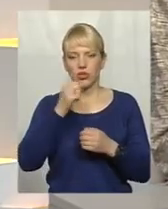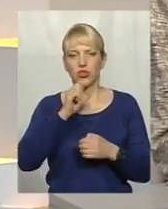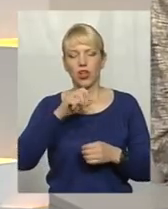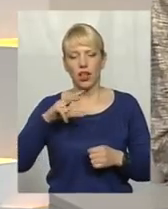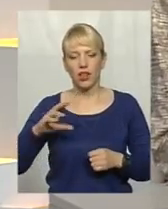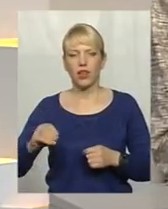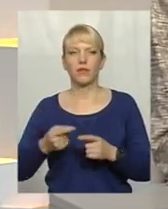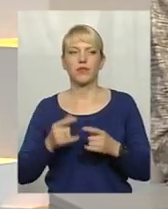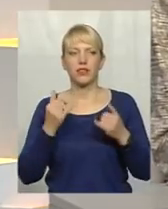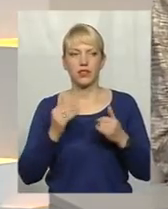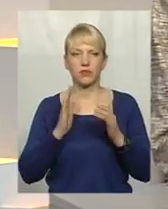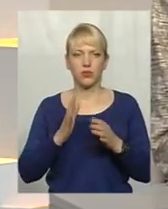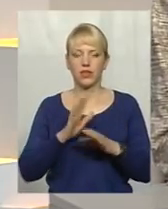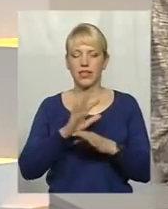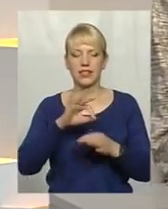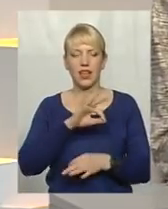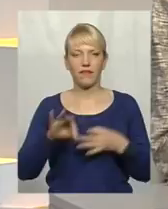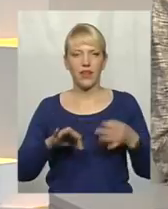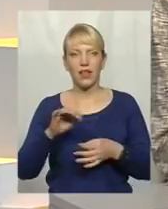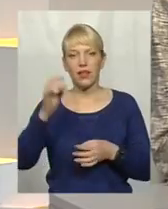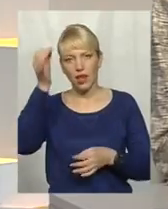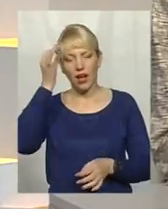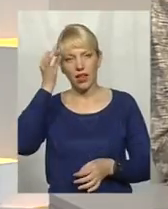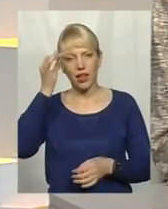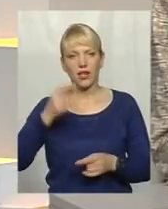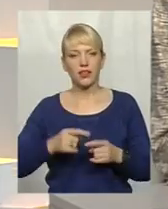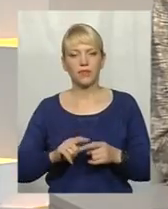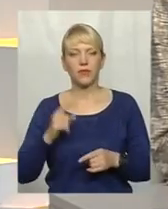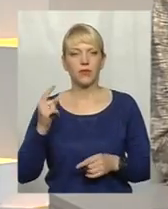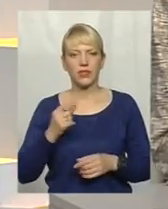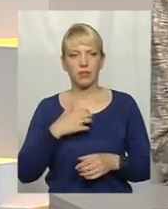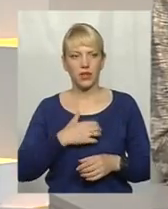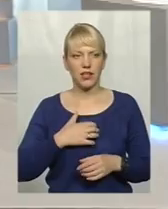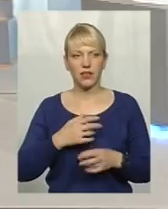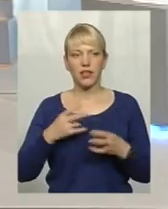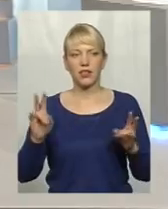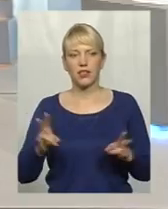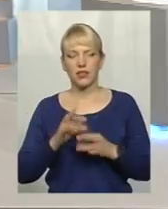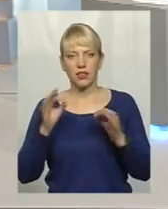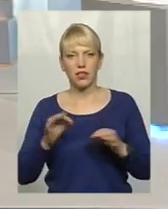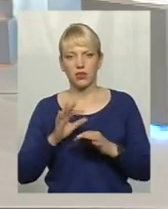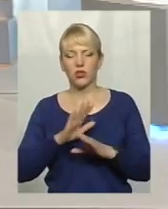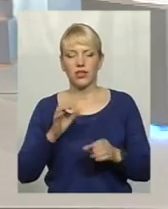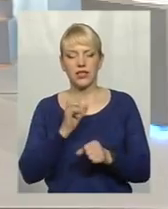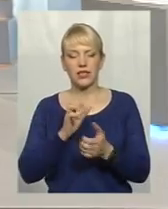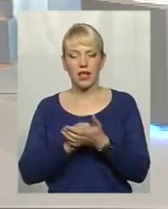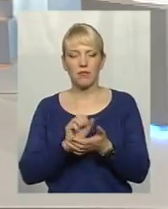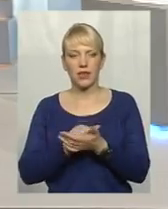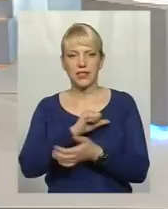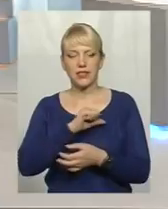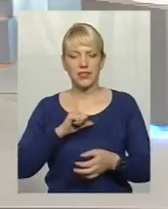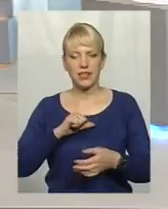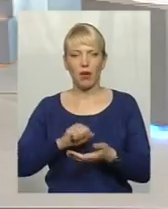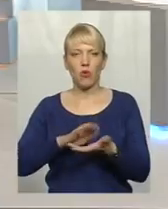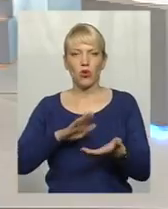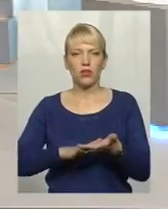тим не зайвим буде нагадати. Ну, насамперед, звичайно, ніколи не займатися самодіагностикою і самолікуванням.